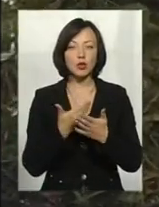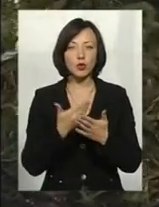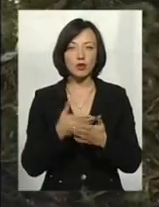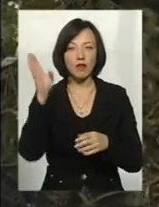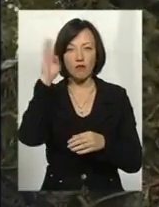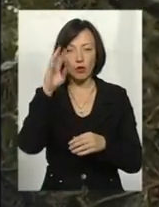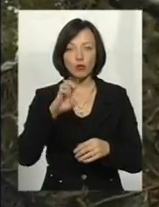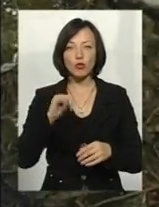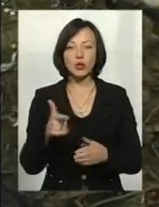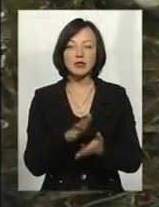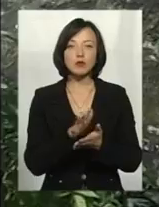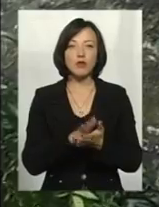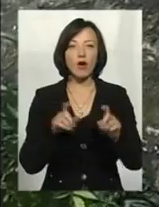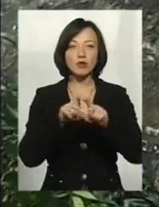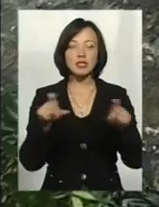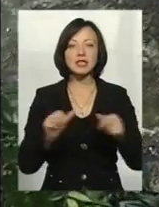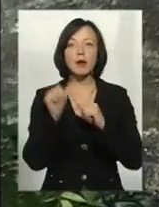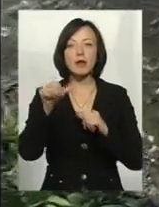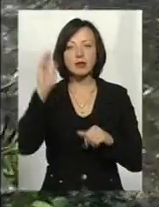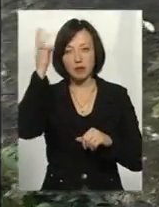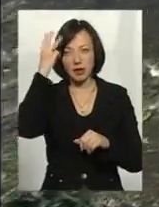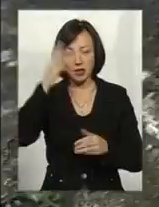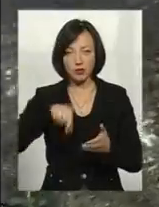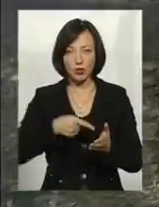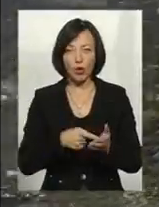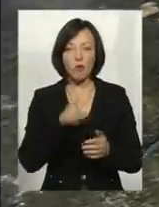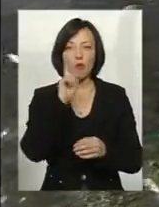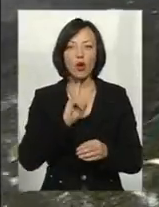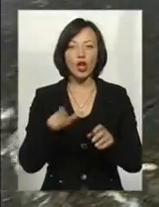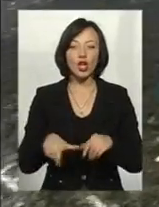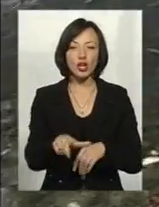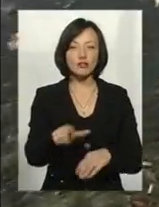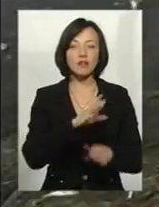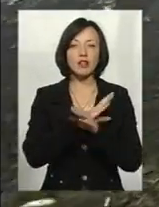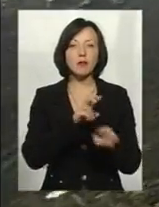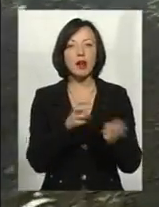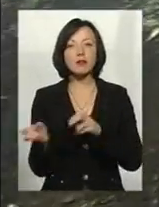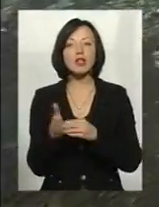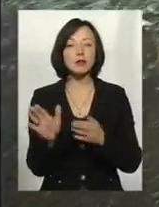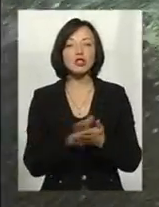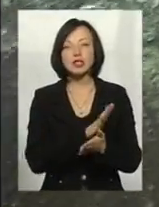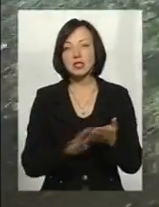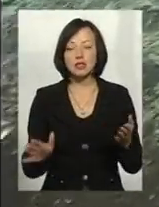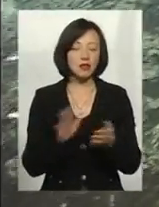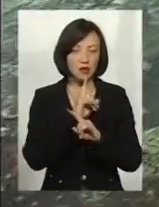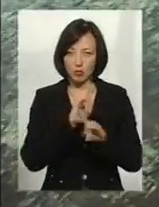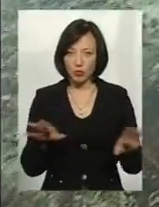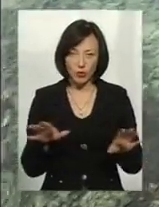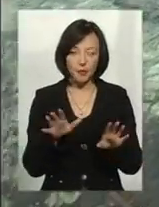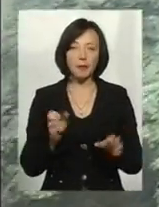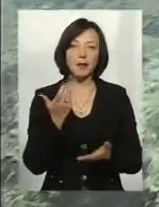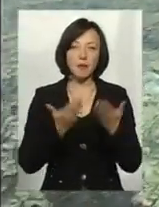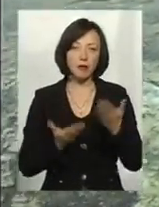воду у Бузі зіпсувала установа за межами Хмельницького. Допоки ж річку від мертвої риби чистити, ймовірно, не збираються.